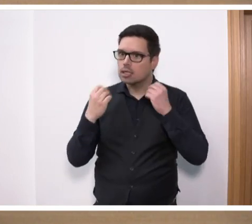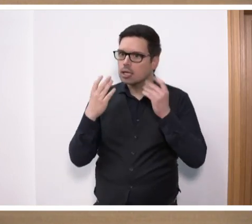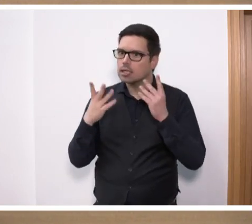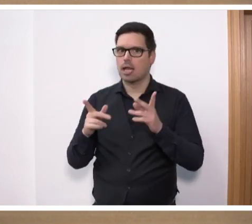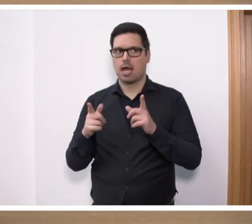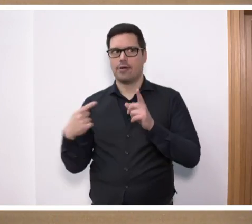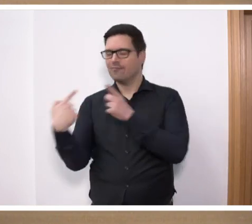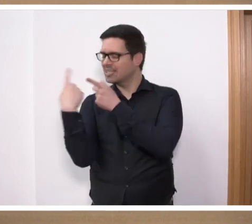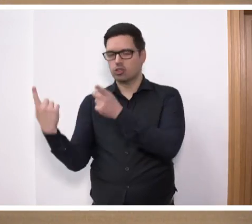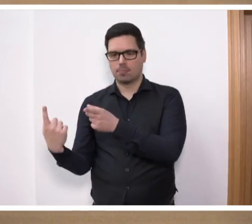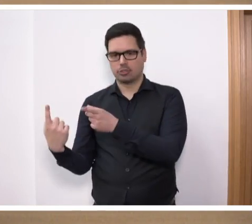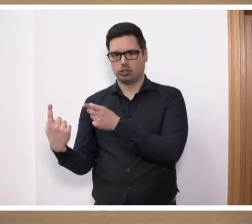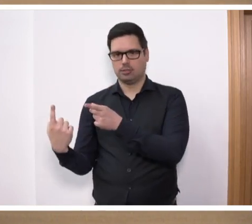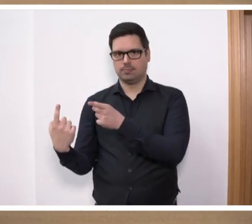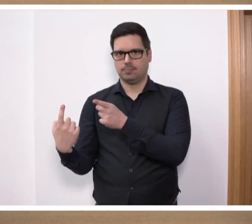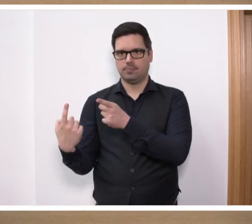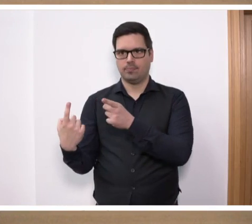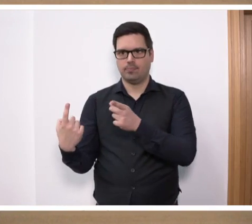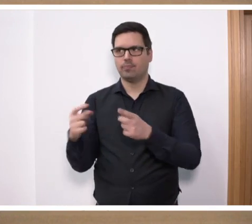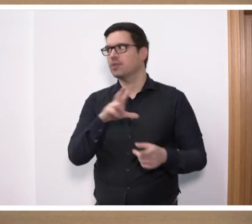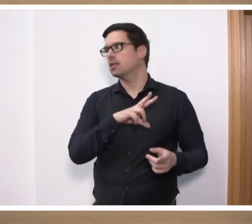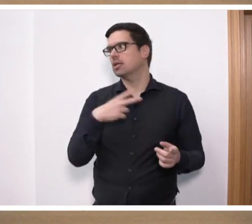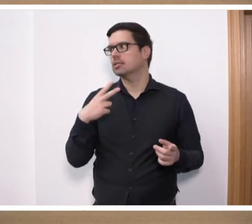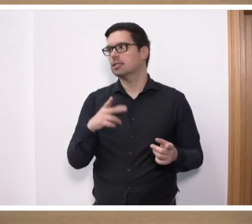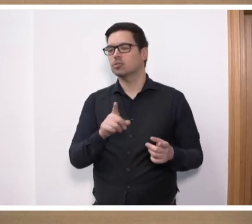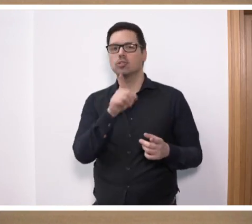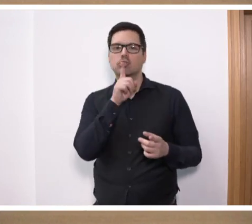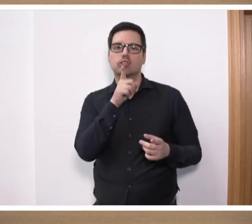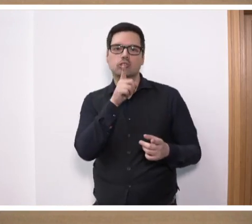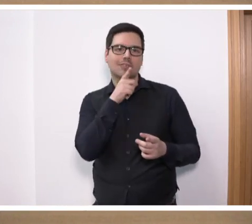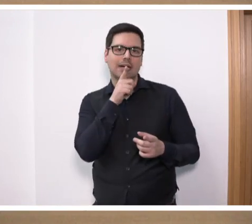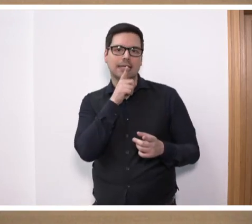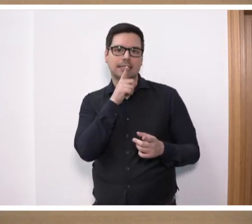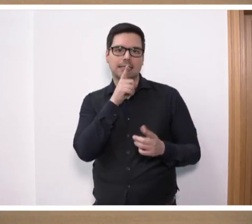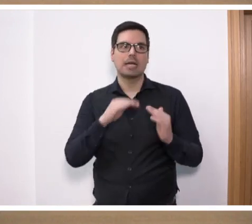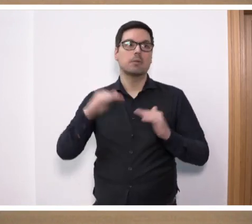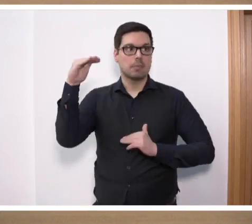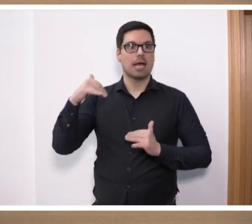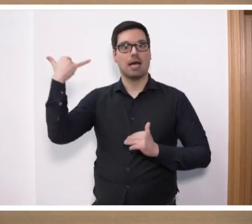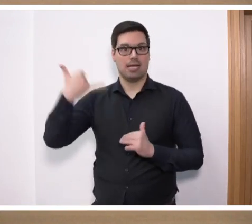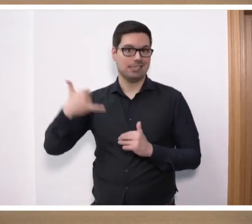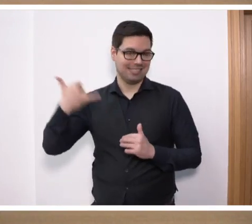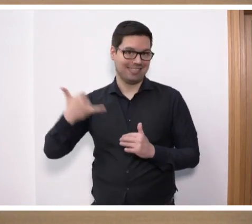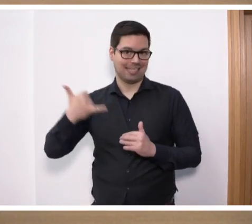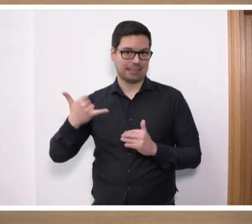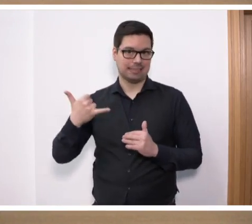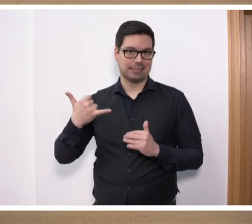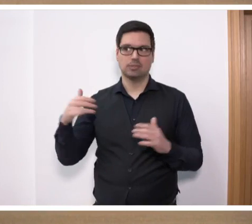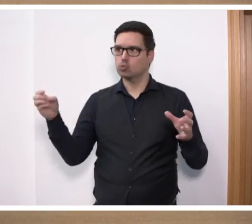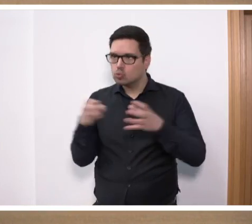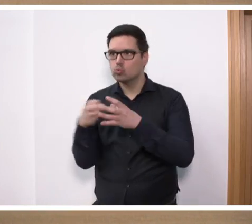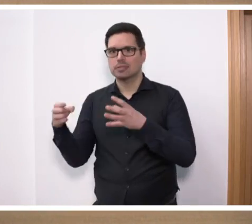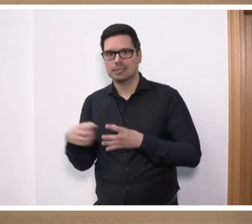widersprechen. Die lange Zeit vielleicht schweigende Mehrheit, die ist jetzt lautstark geworden. Die kommen zusammen,